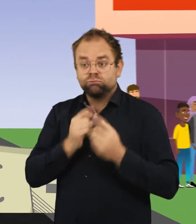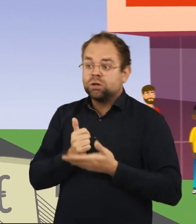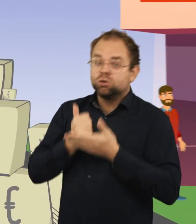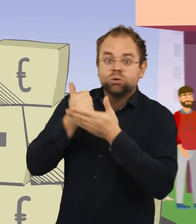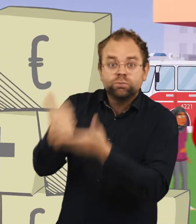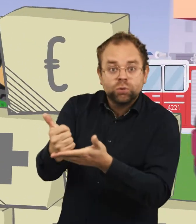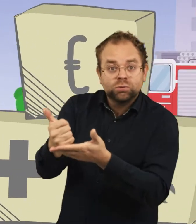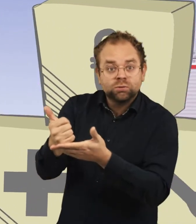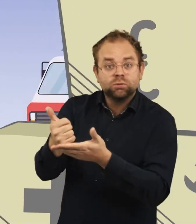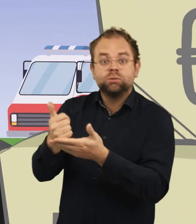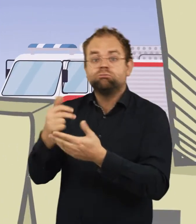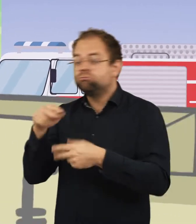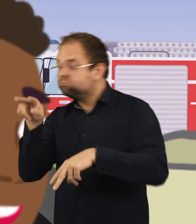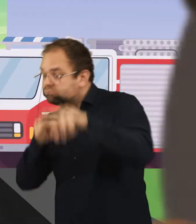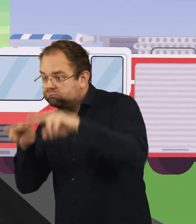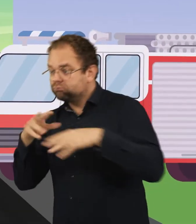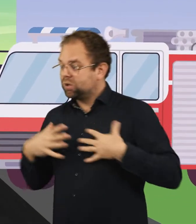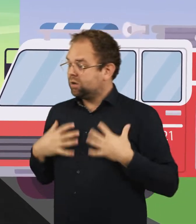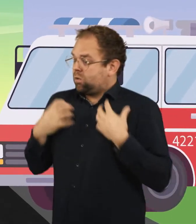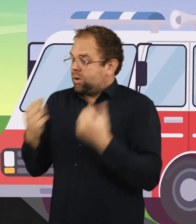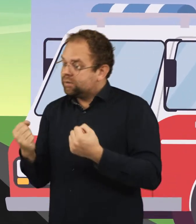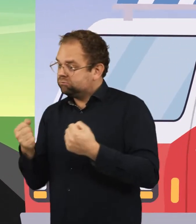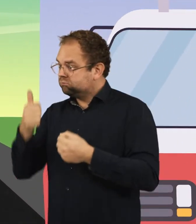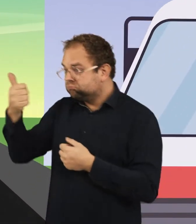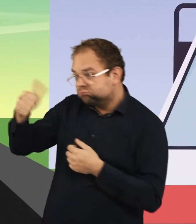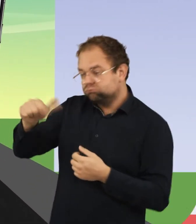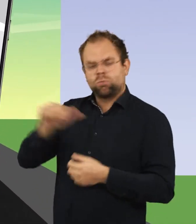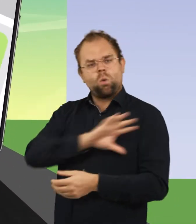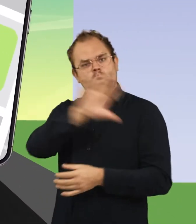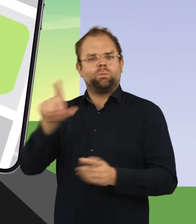recupero e a tutto il monitoraggio le valutazioni necessarie.